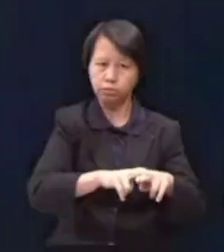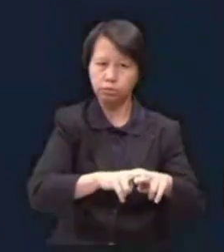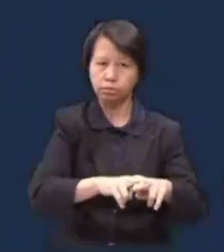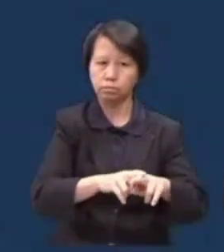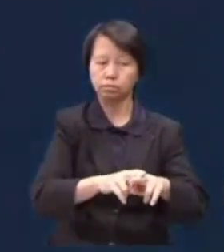teruskan.